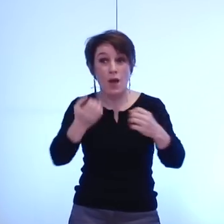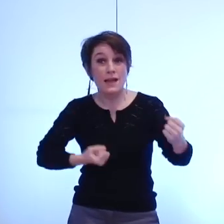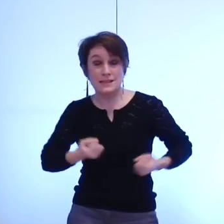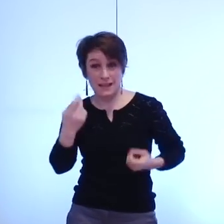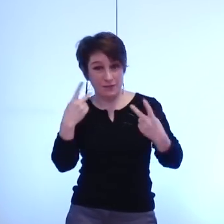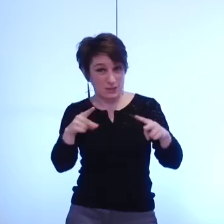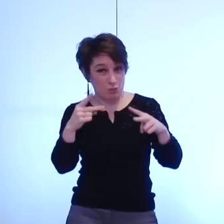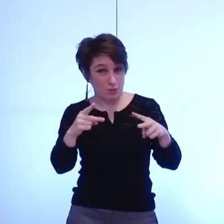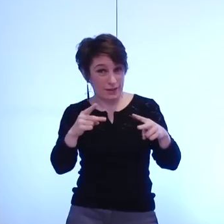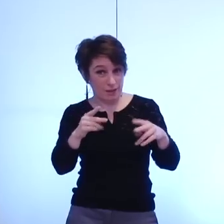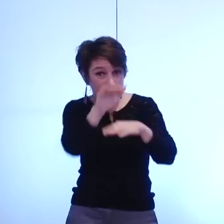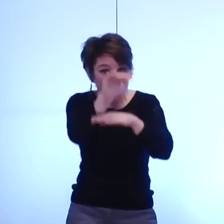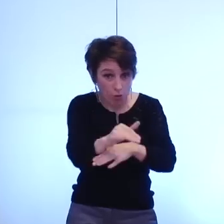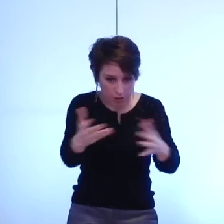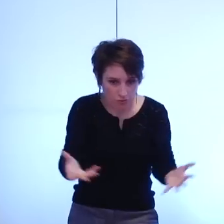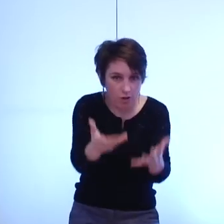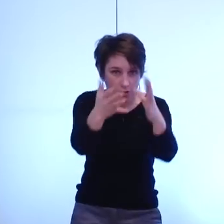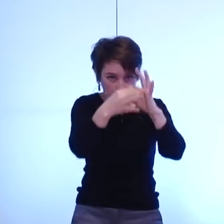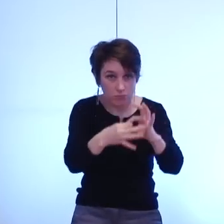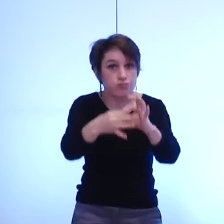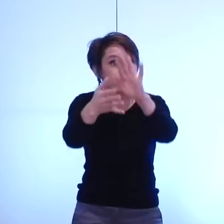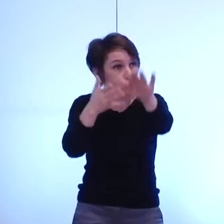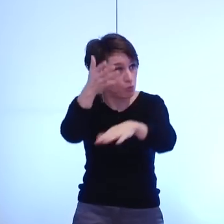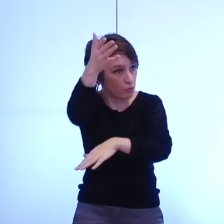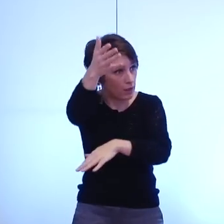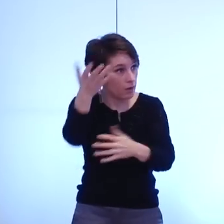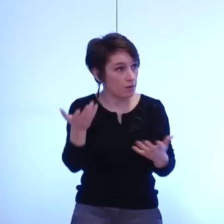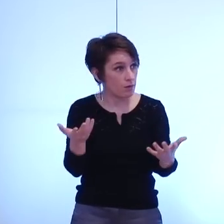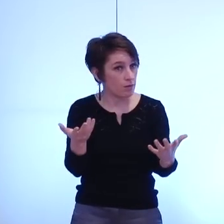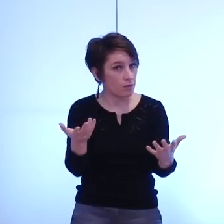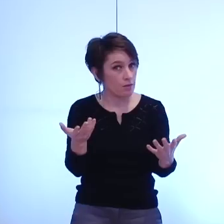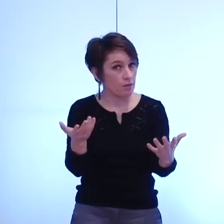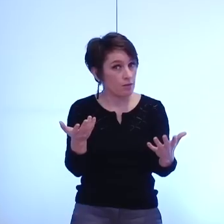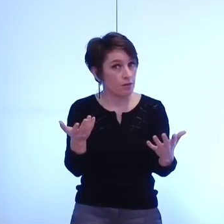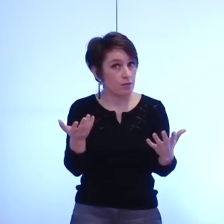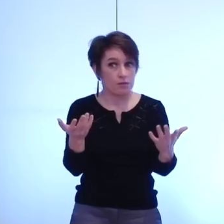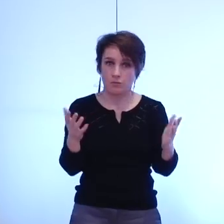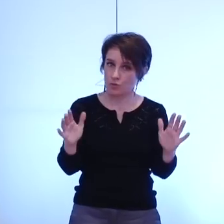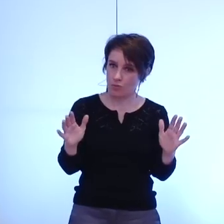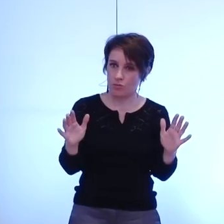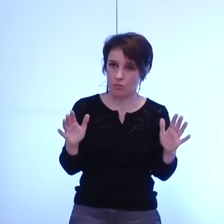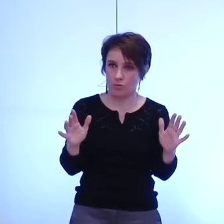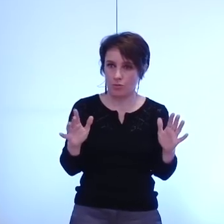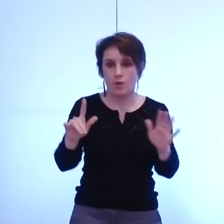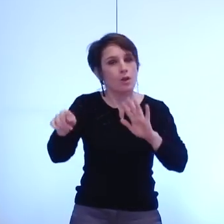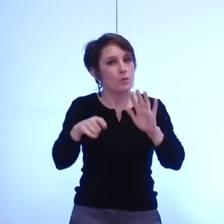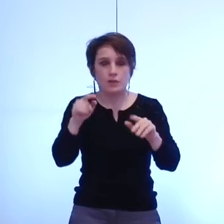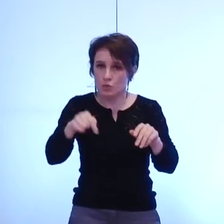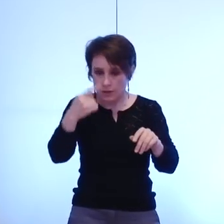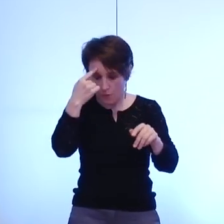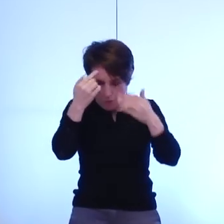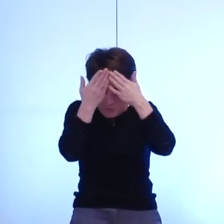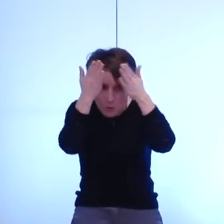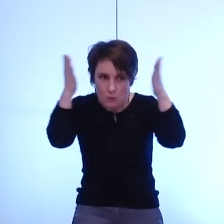transports et de la mobilité dans ce territoire qui doivent nous appeler sans aucun doute à penser sur des périmètres plus larges